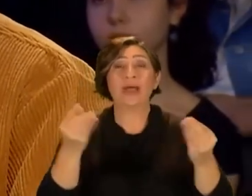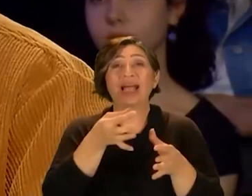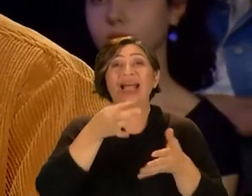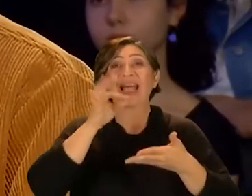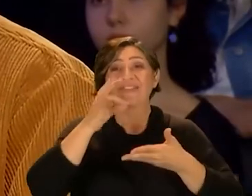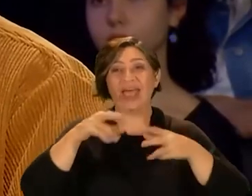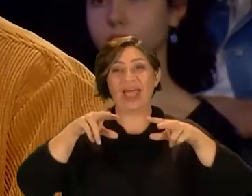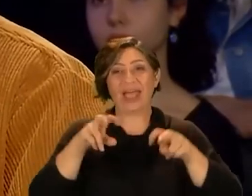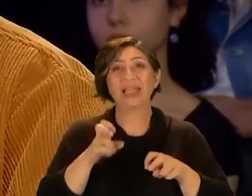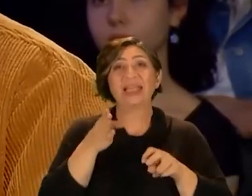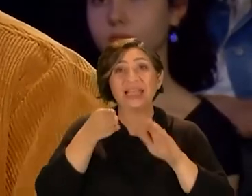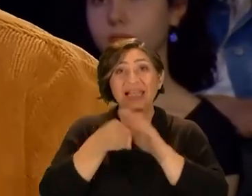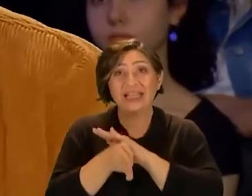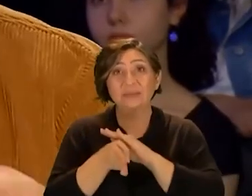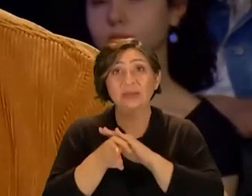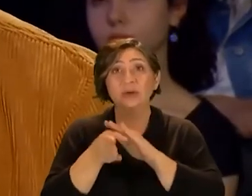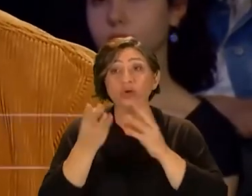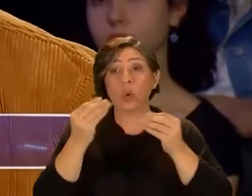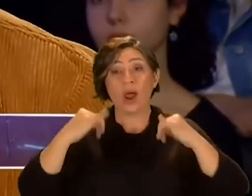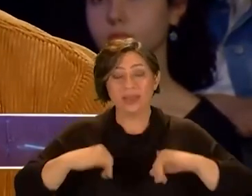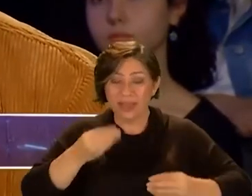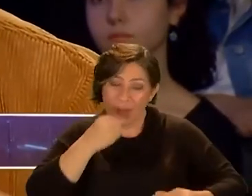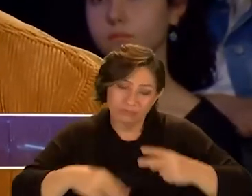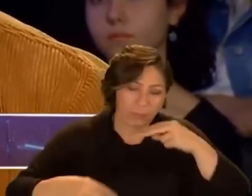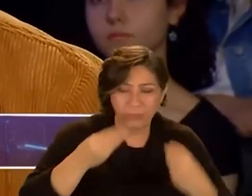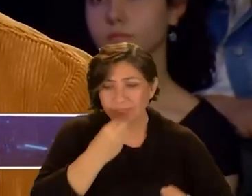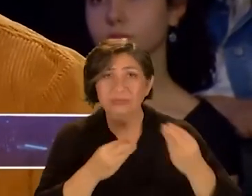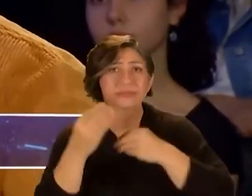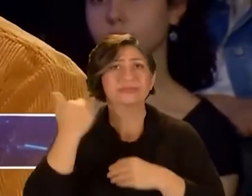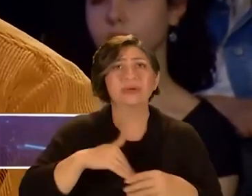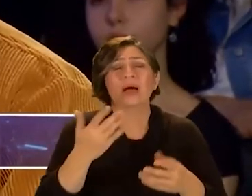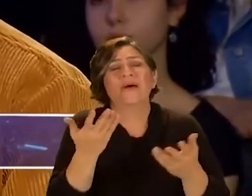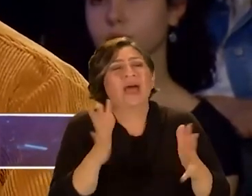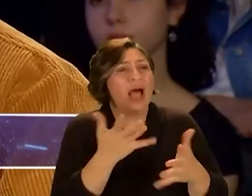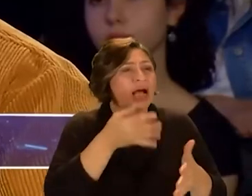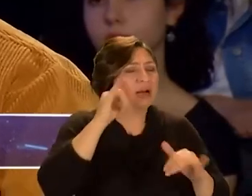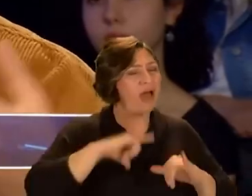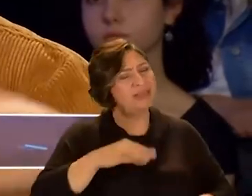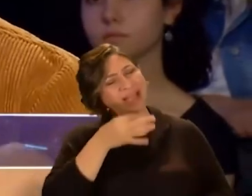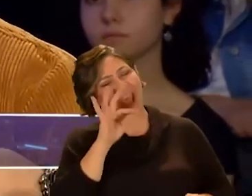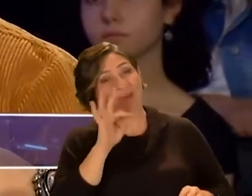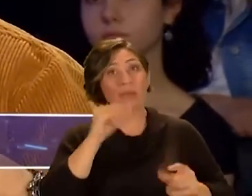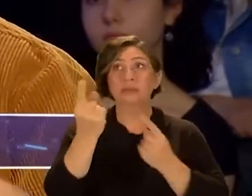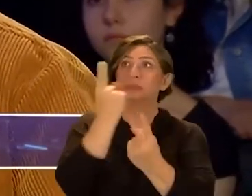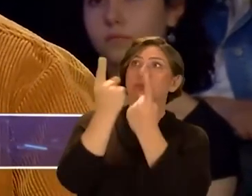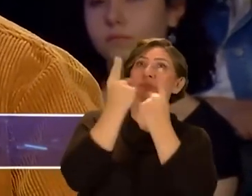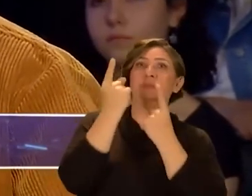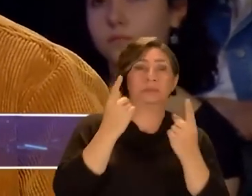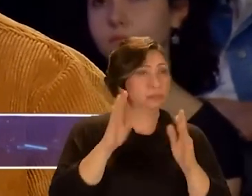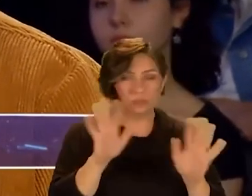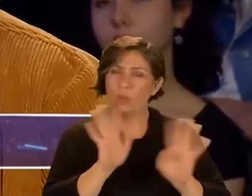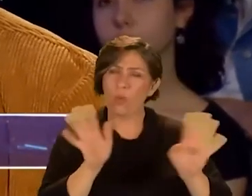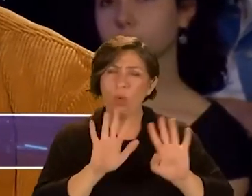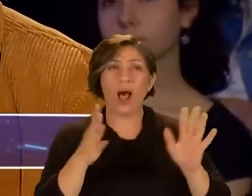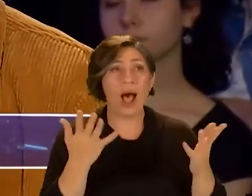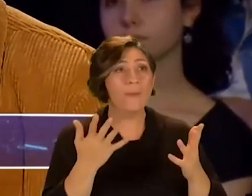kalabalık bir kafeye artık girdiğimde çok rahat yemek yiyemiyorum Ya da işte çok rahat kahve içemiyorum Niye? İnsanlar üstüne mi çullanıyor?